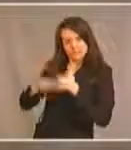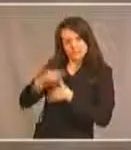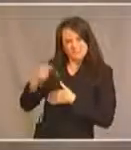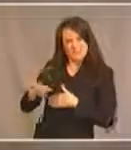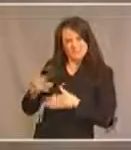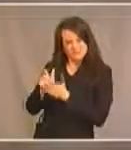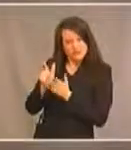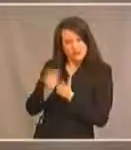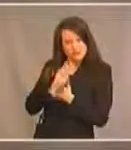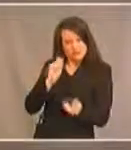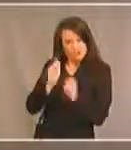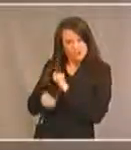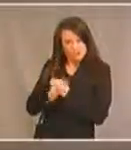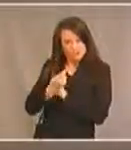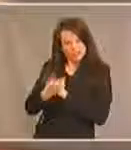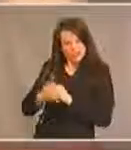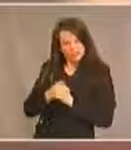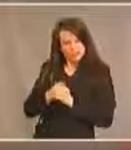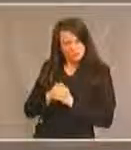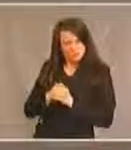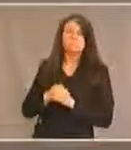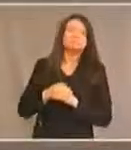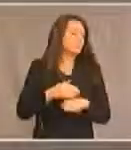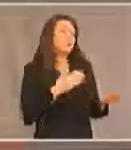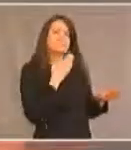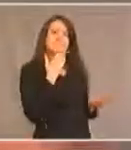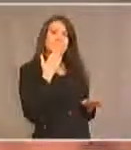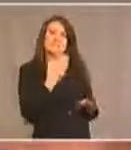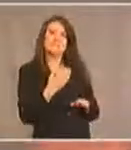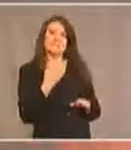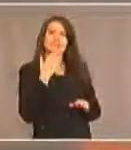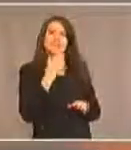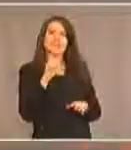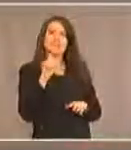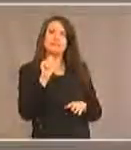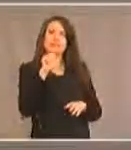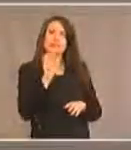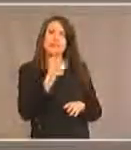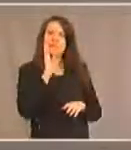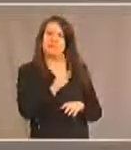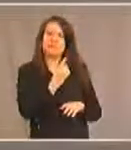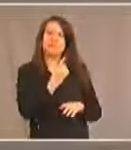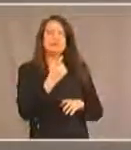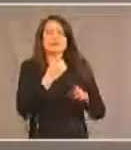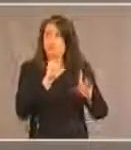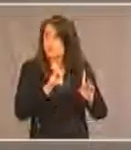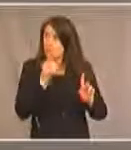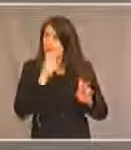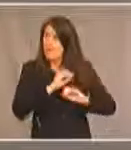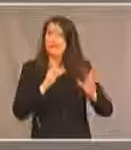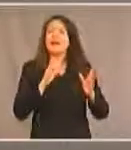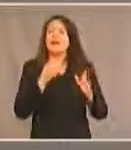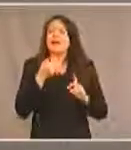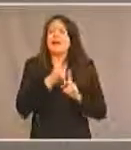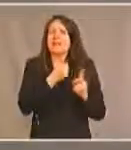loi va changer les choses. Eh bien, merci Dale. Alors, pour que les gens comprennent bien, Dale ici parle